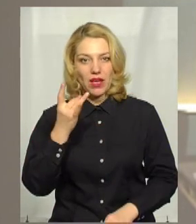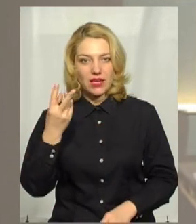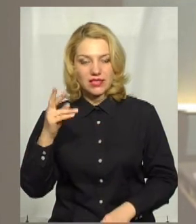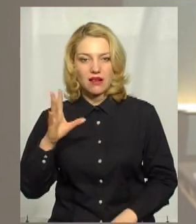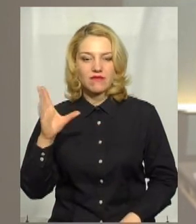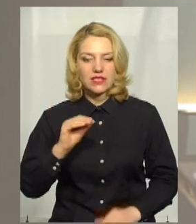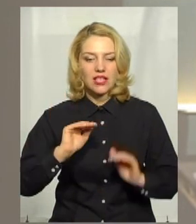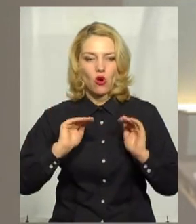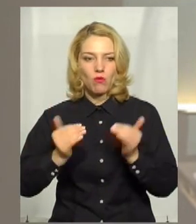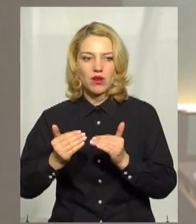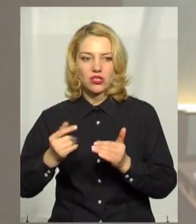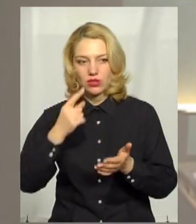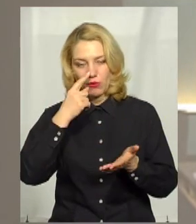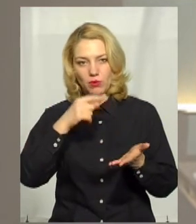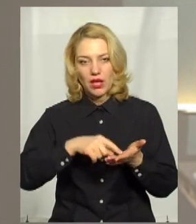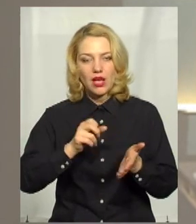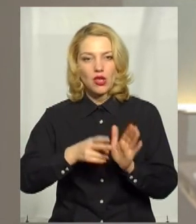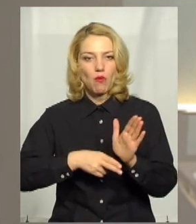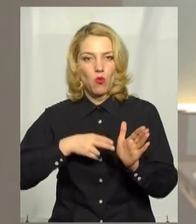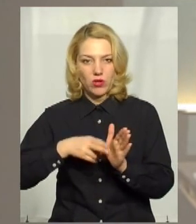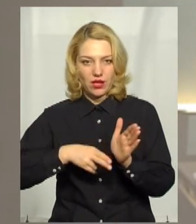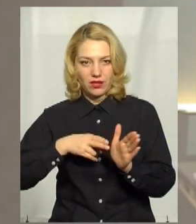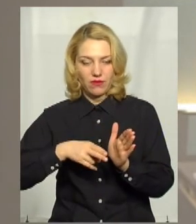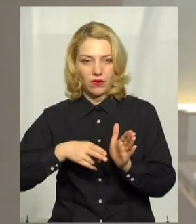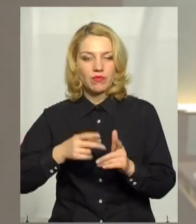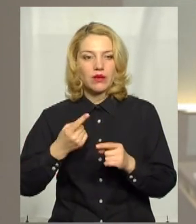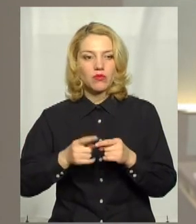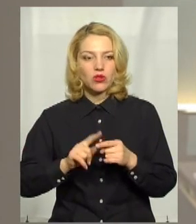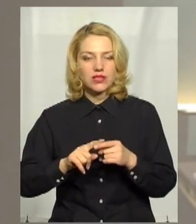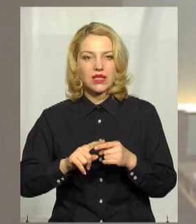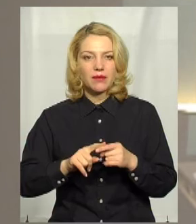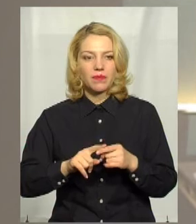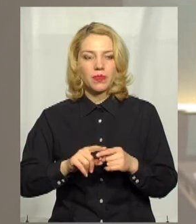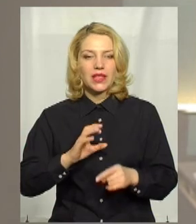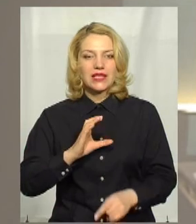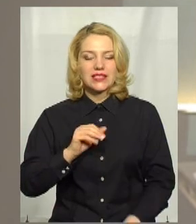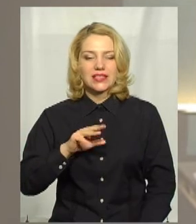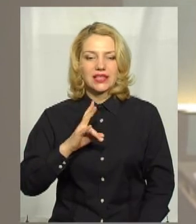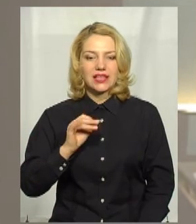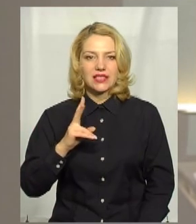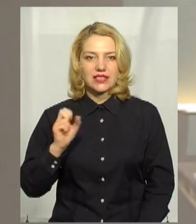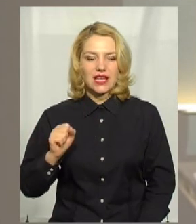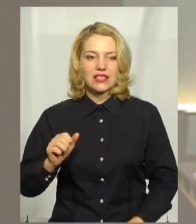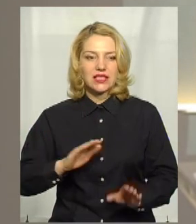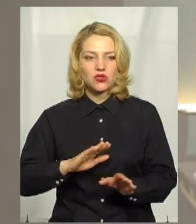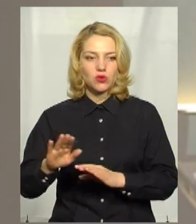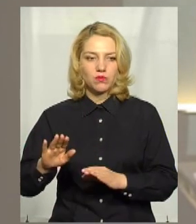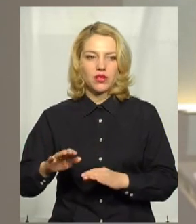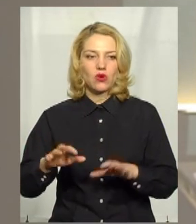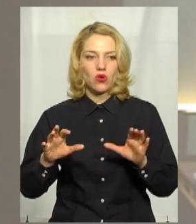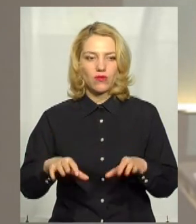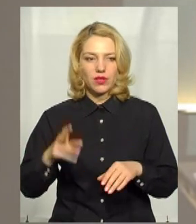ці обмеження торкнулися і потягів. Про це Оксана Ситницька, заступниця голови